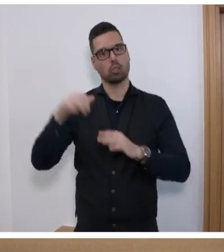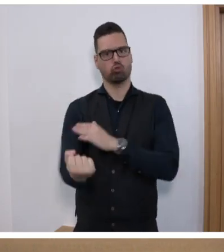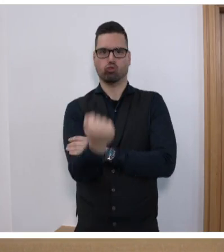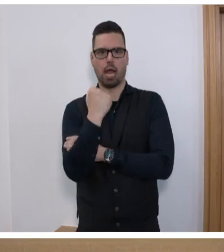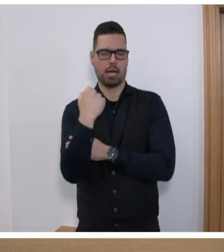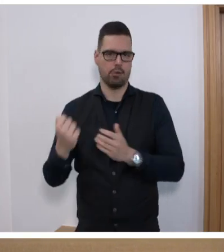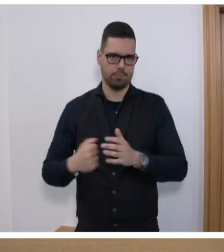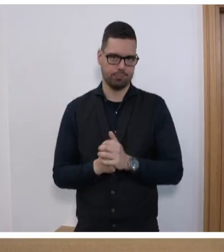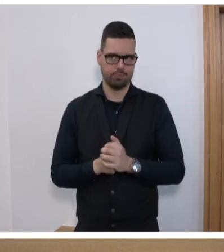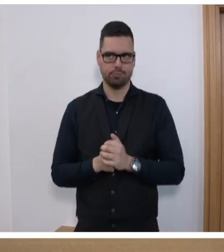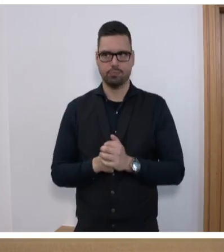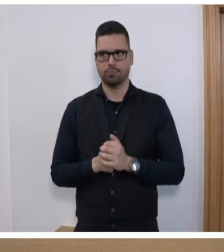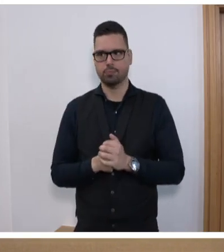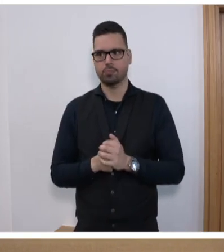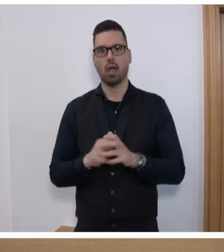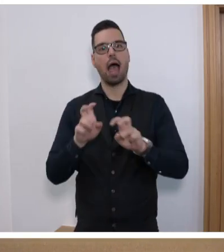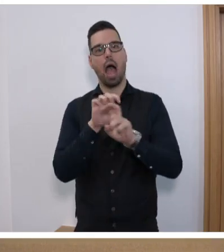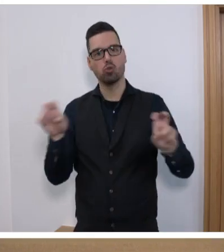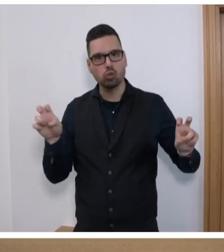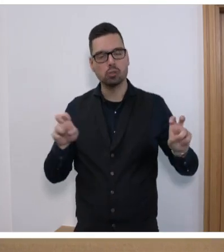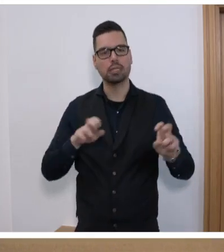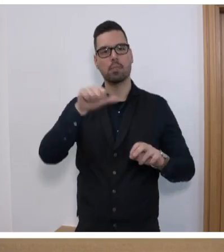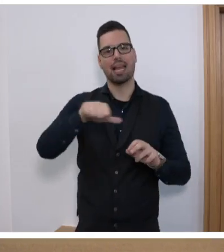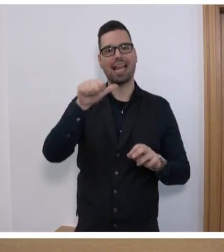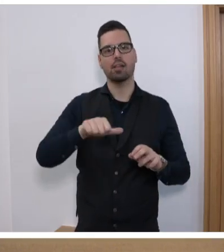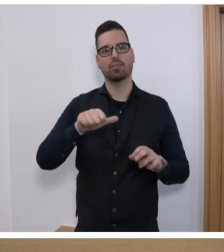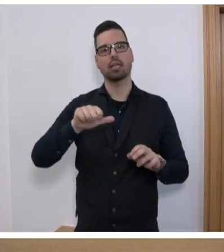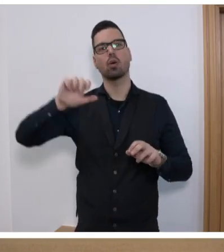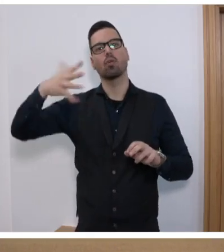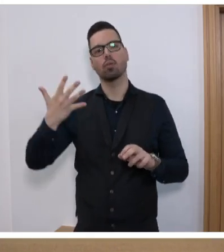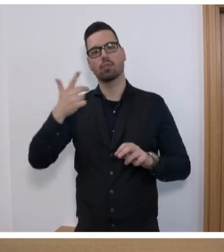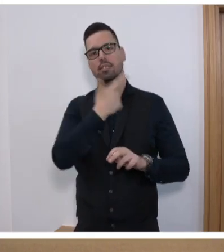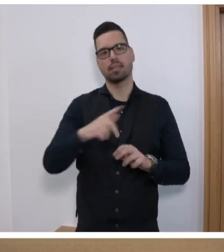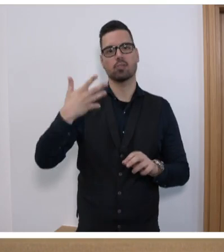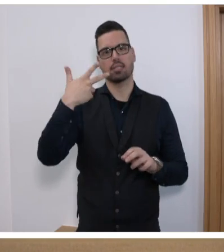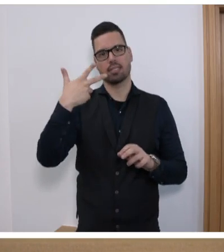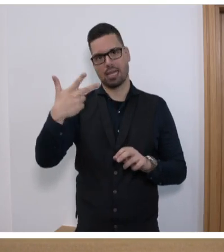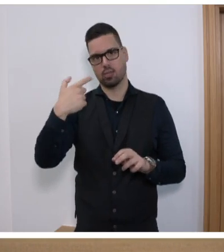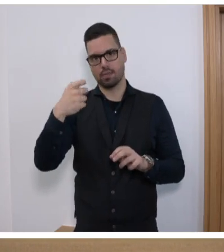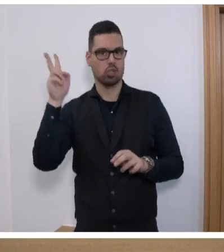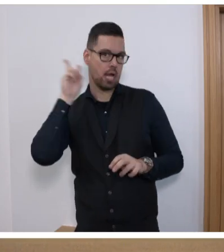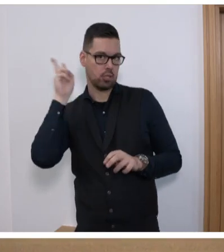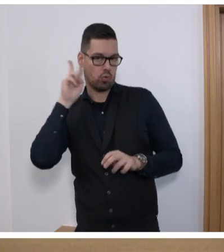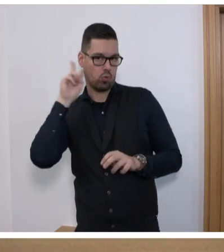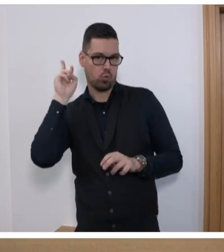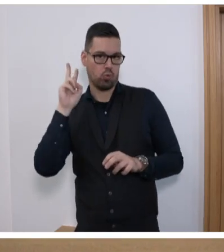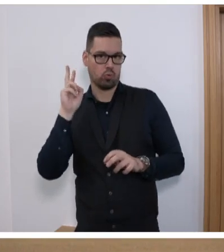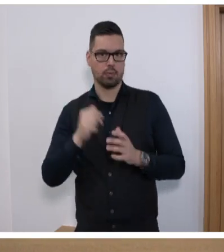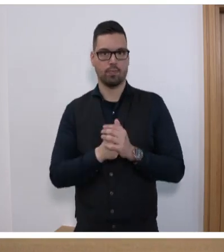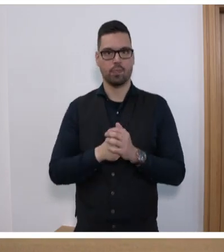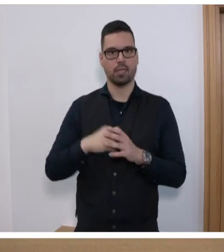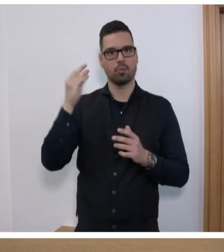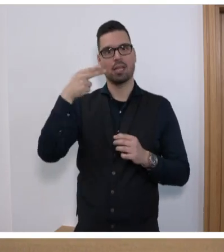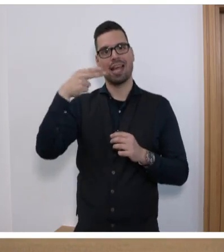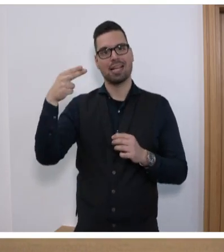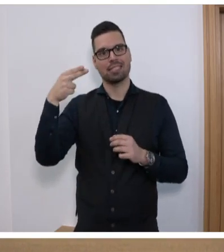stärken. Der Ausschuss hat am 11.05.2023 eine Anhörung unter Beteiligung von Herrn Hans